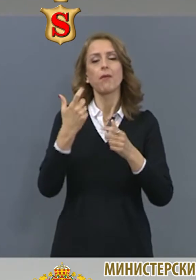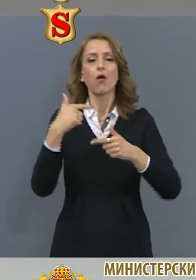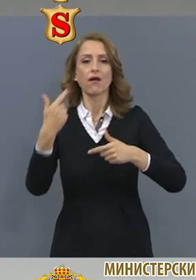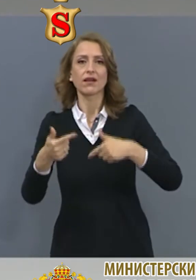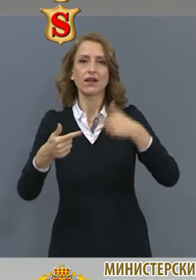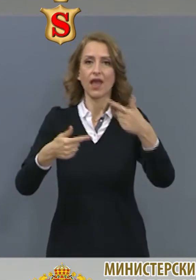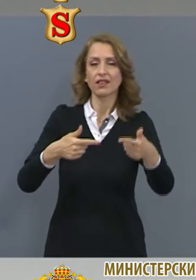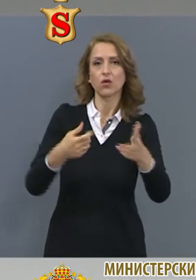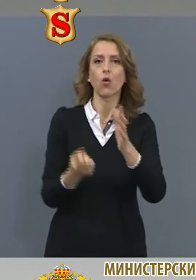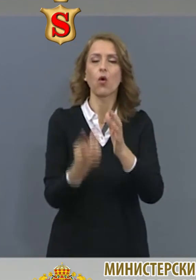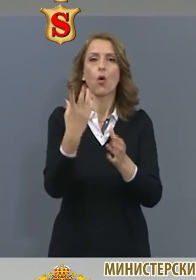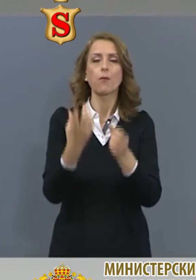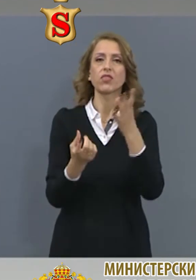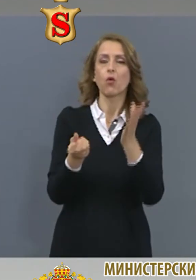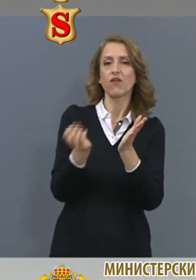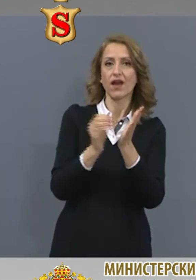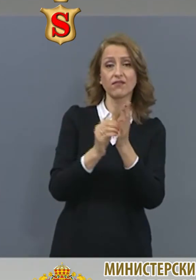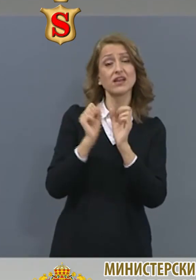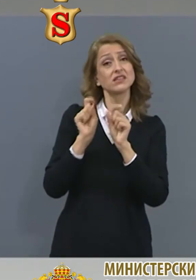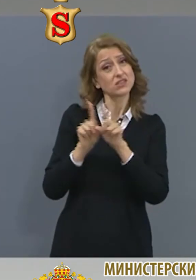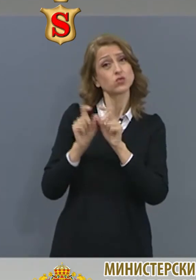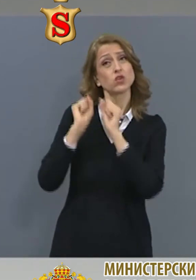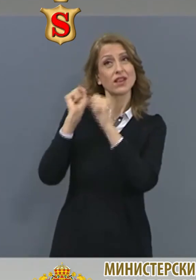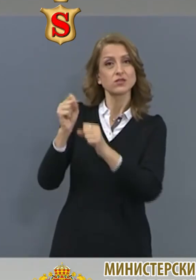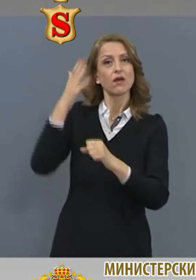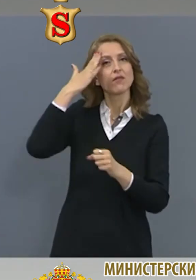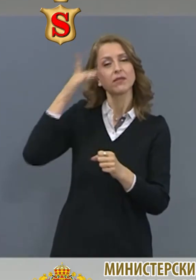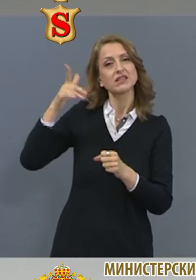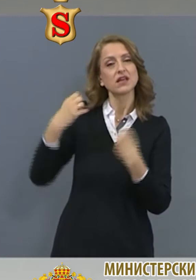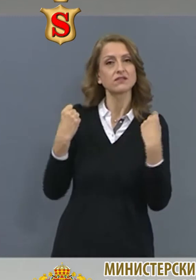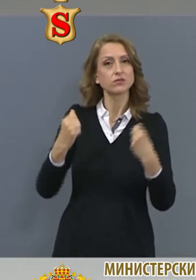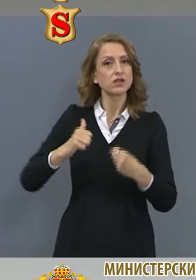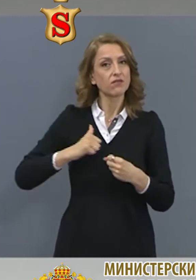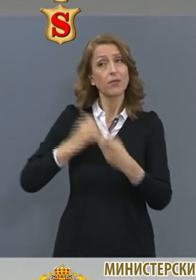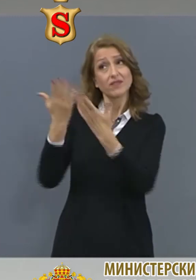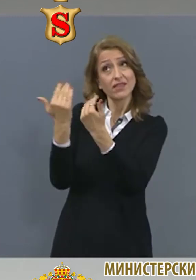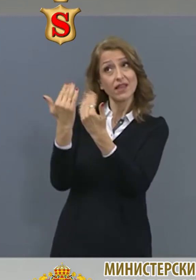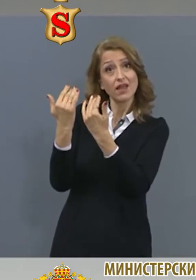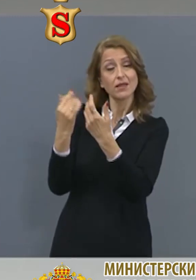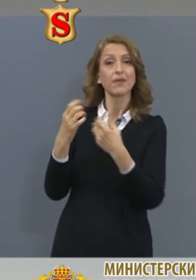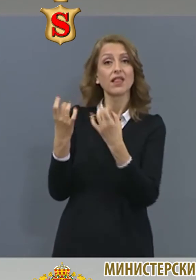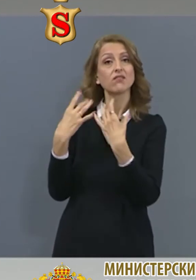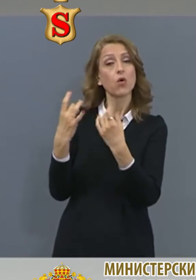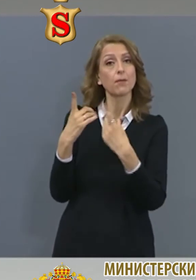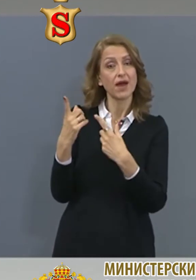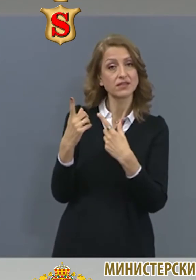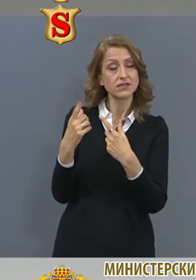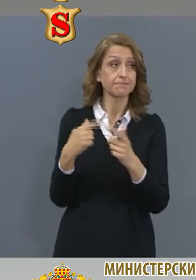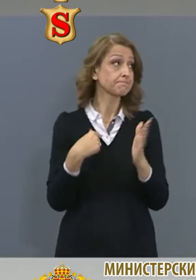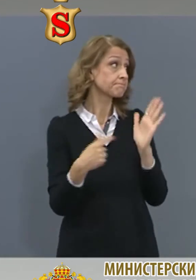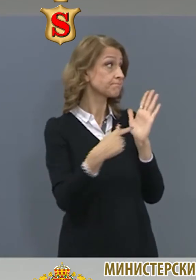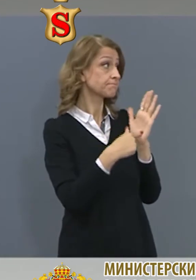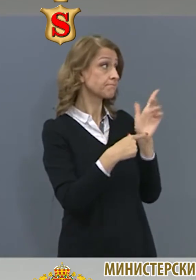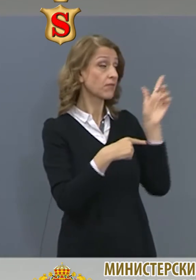настояваме пред Министерството на здравопазването и ни подава малко по-често информация. Обръщам нещо много важно внимание. Тук показвам на